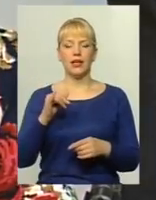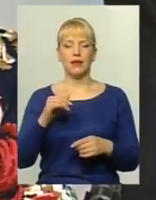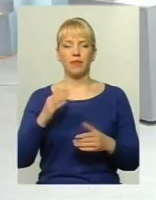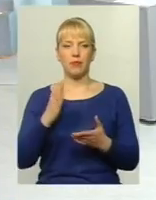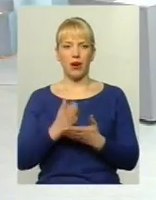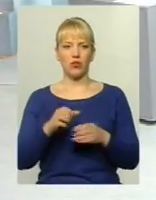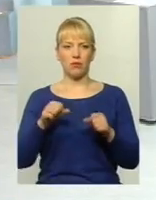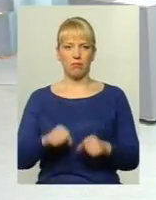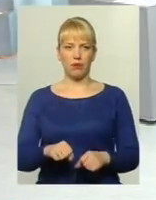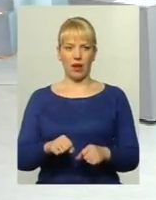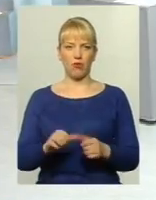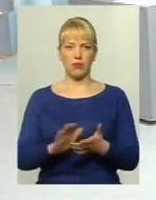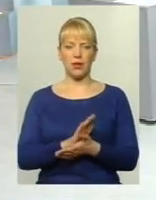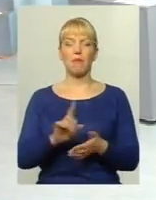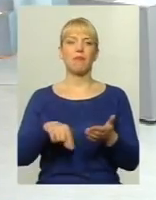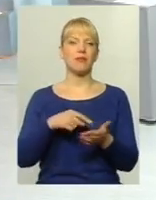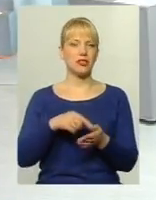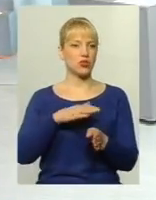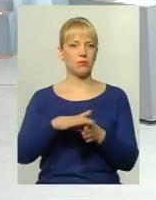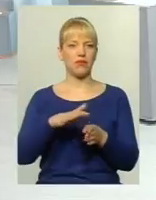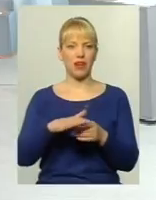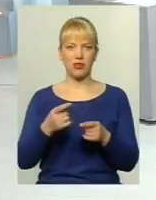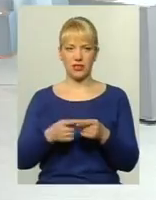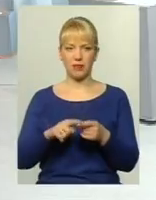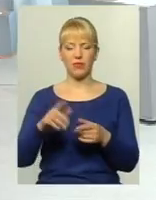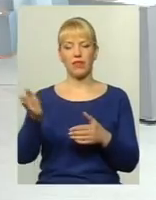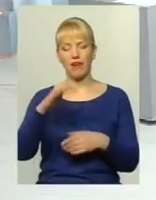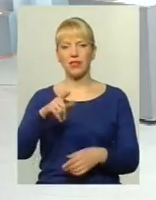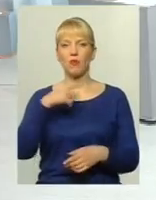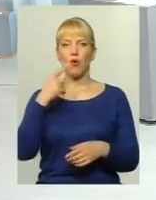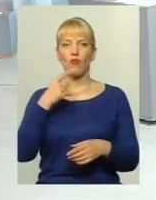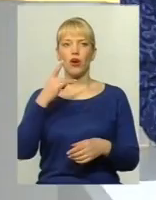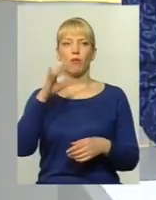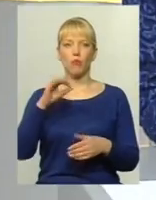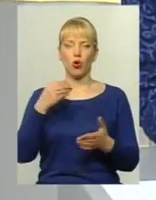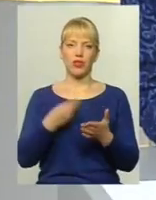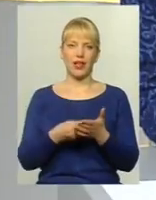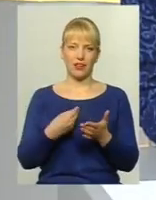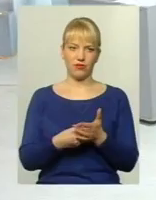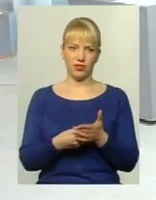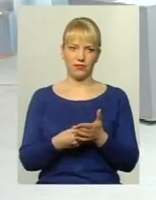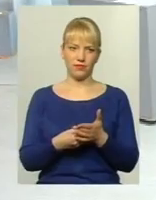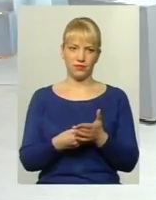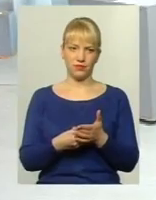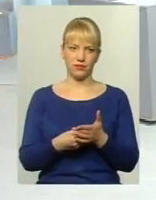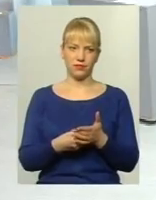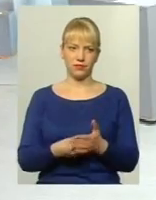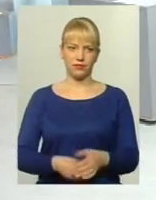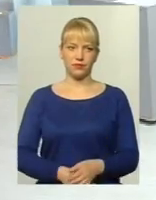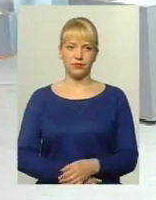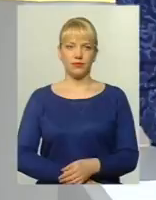перевізника. Хвісто справляється з цим. Нам треба говорити про тарифи. Давайте про тарифи поговоримо. Разом з тим,